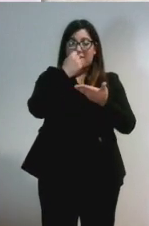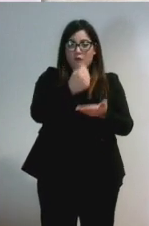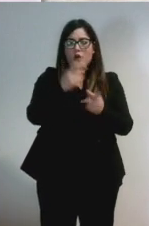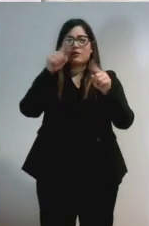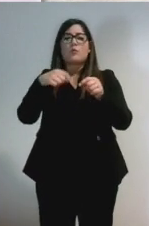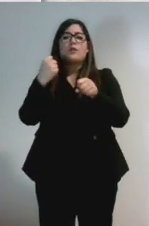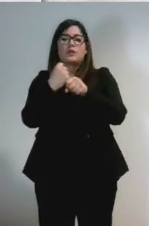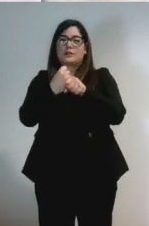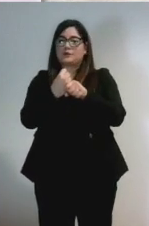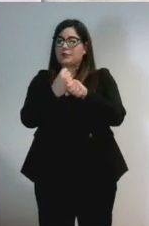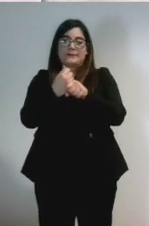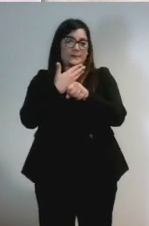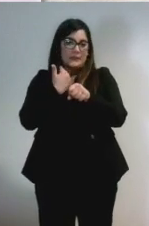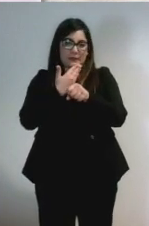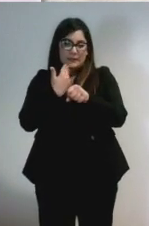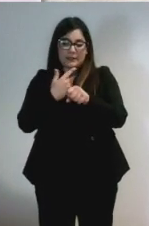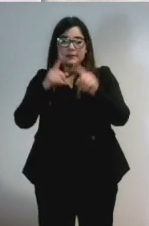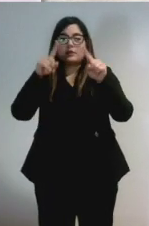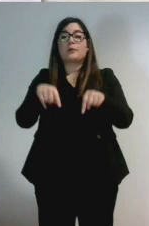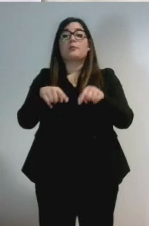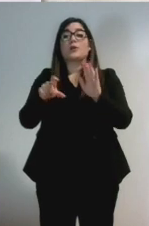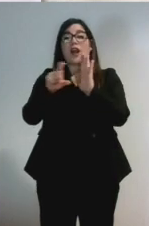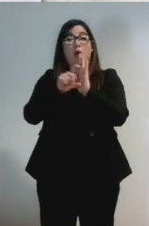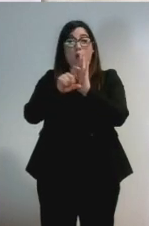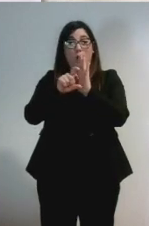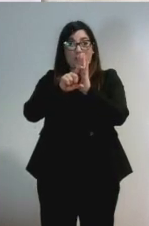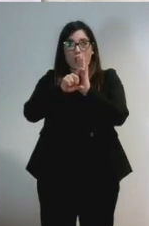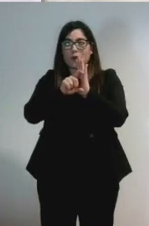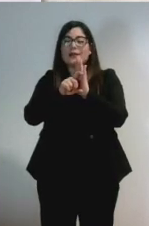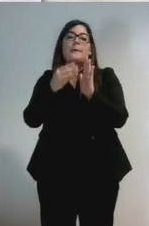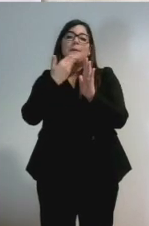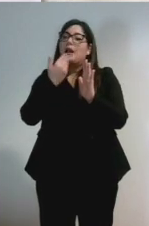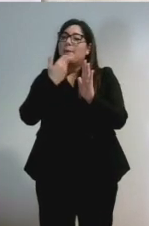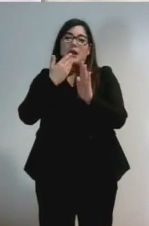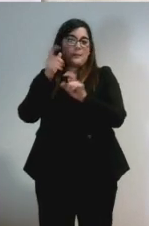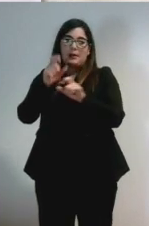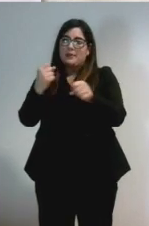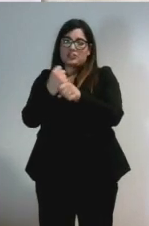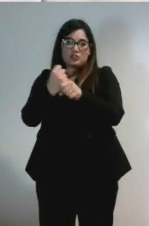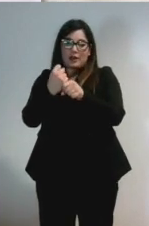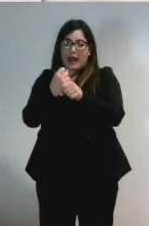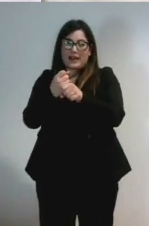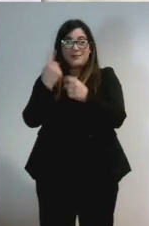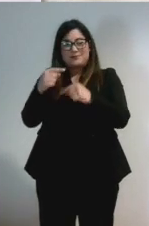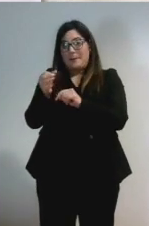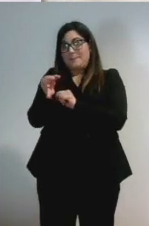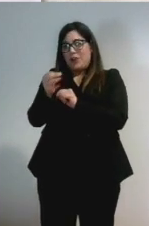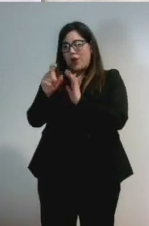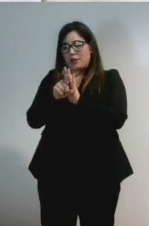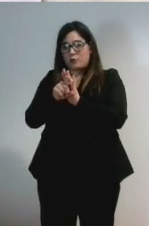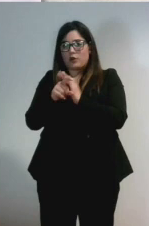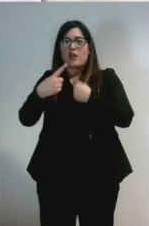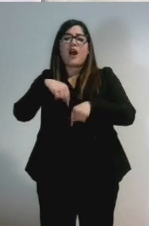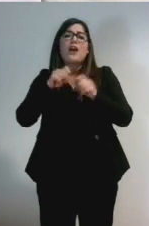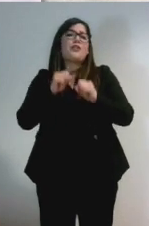problema dei segretari comunali soprattutto nei piccoli comuni. E sono convinto che potremmo stare qui delle giornate intere per continuare a parlarne.